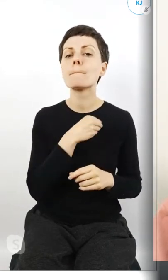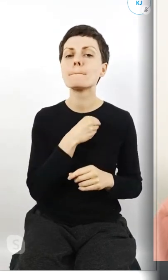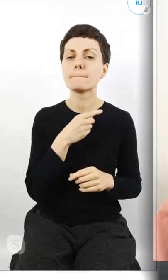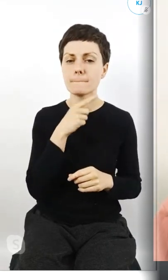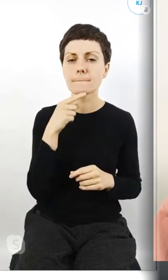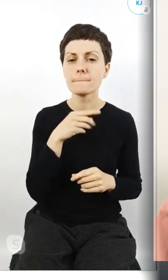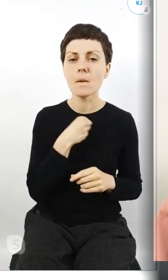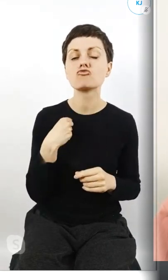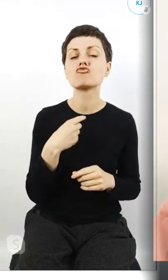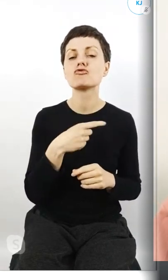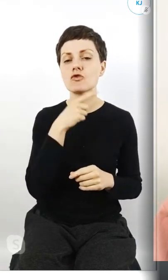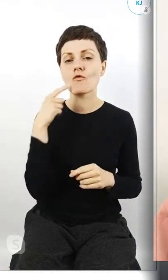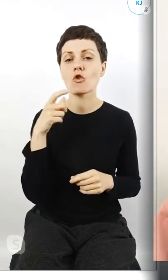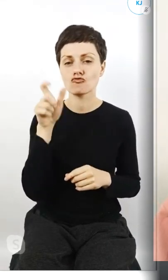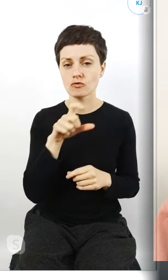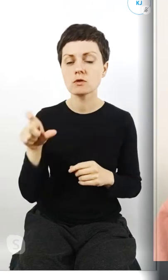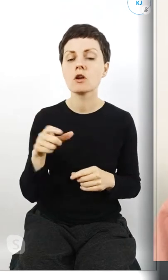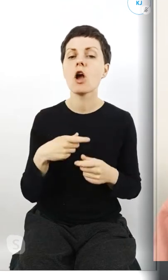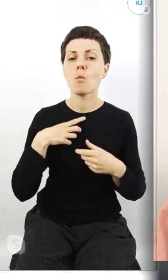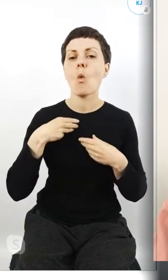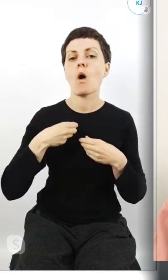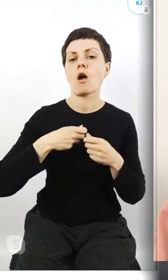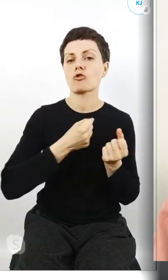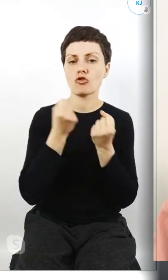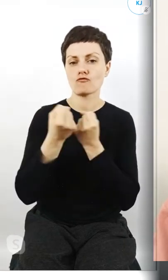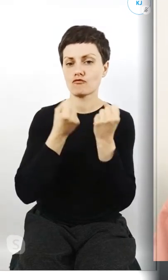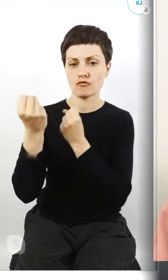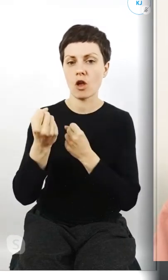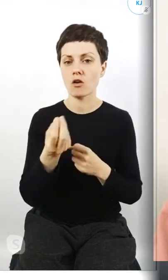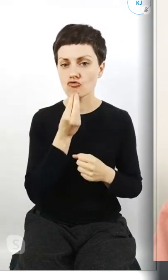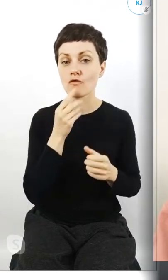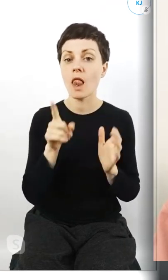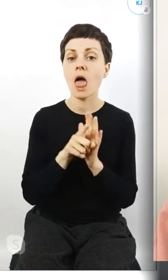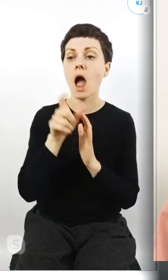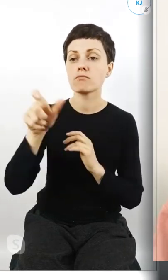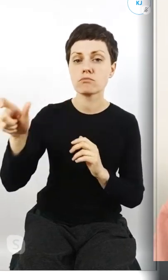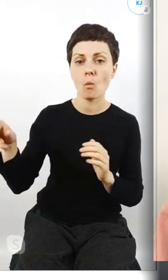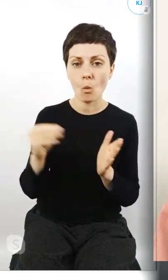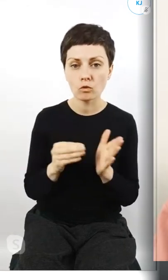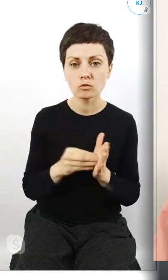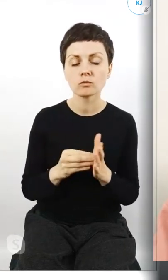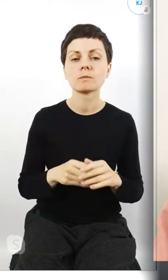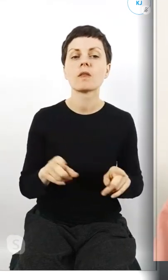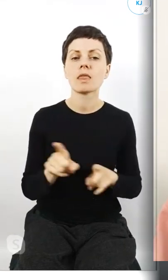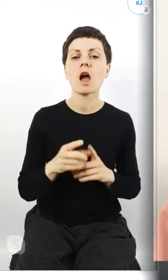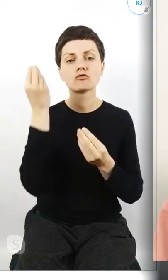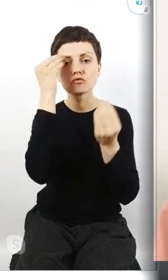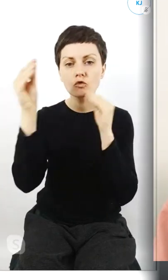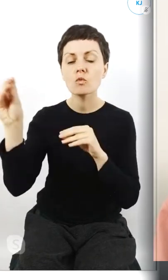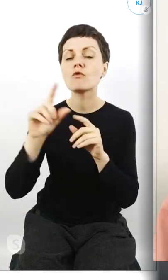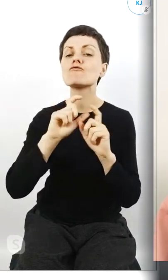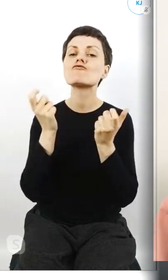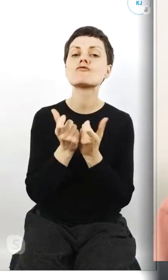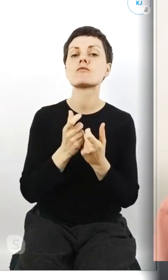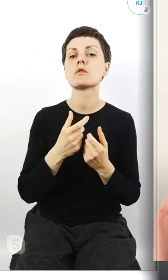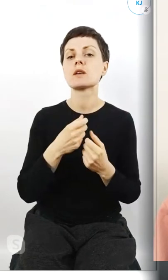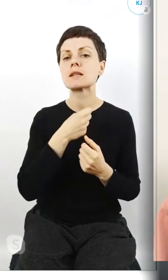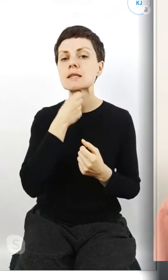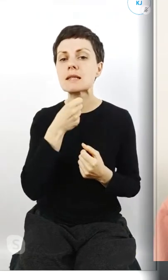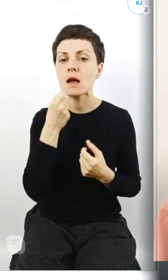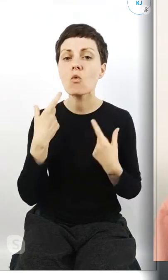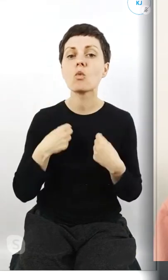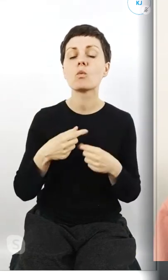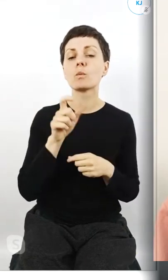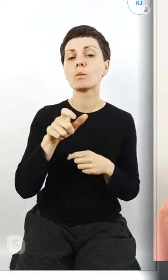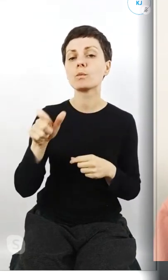rozwoziliśmy żywność dla najbardziej potrzebujących. Również dzwoniliśmy do wszystkich seniorów, którzy należą